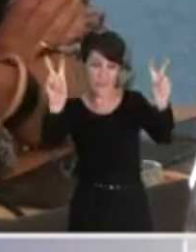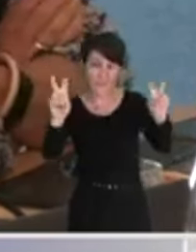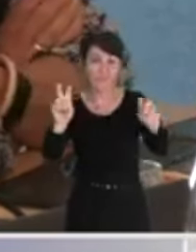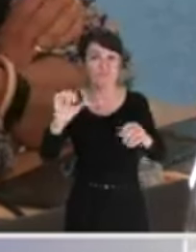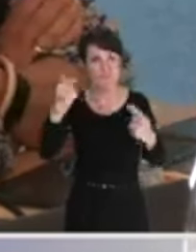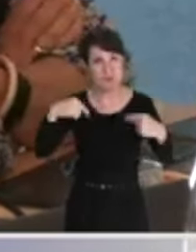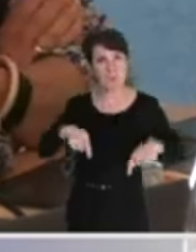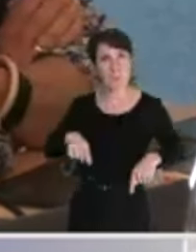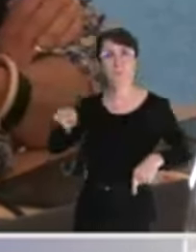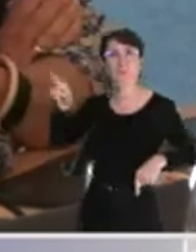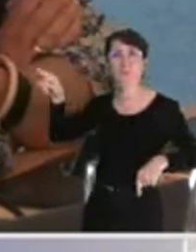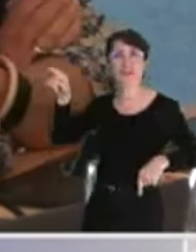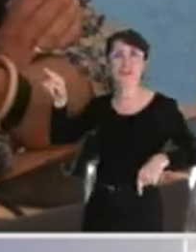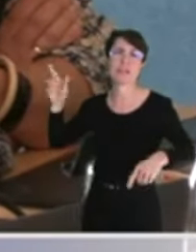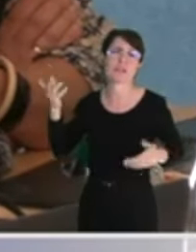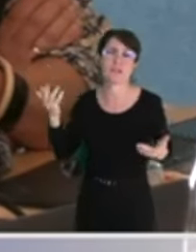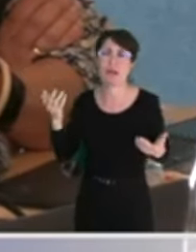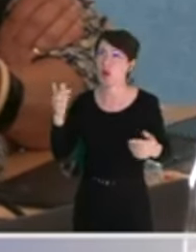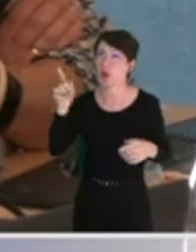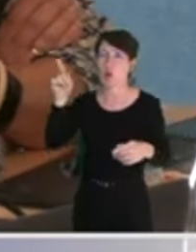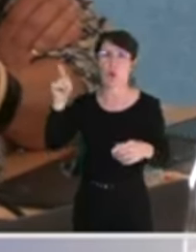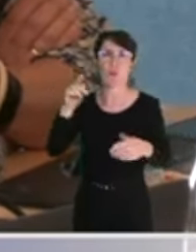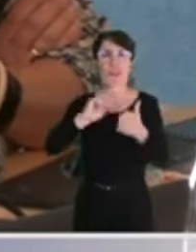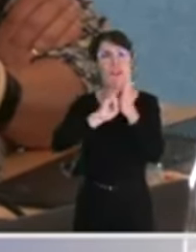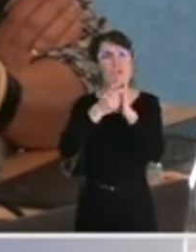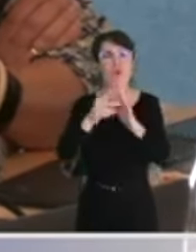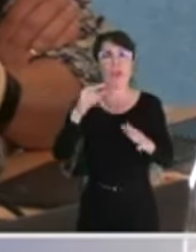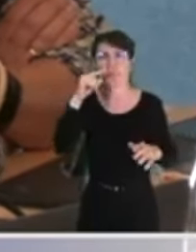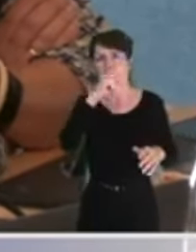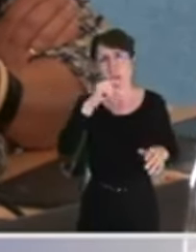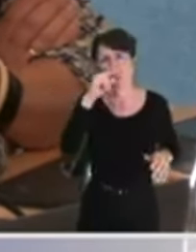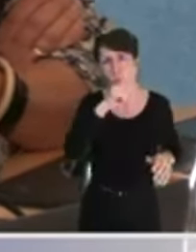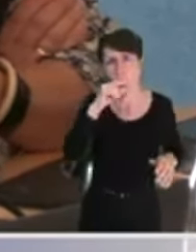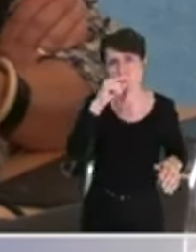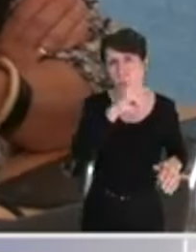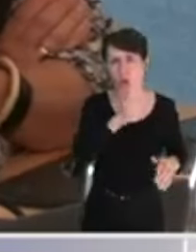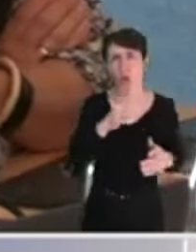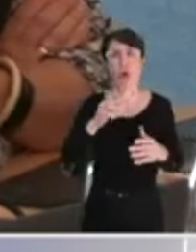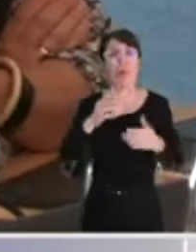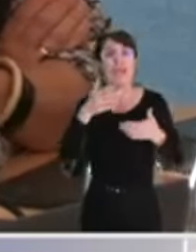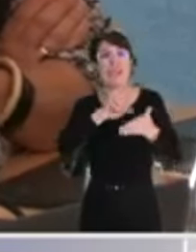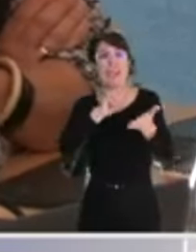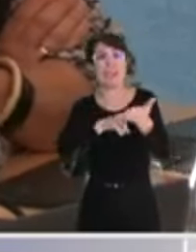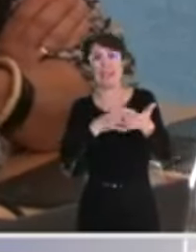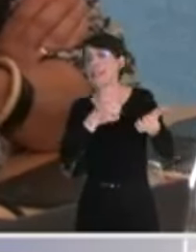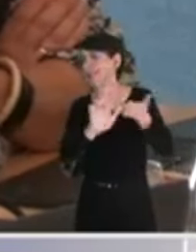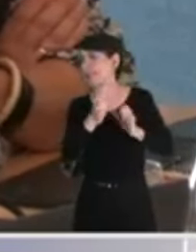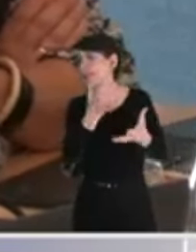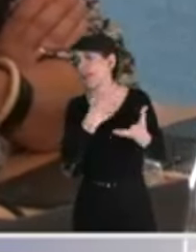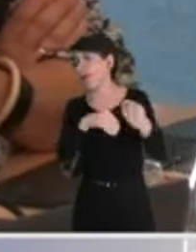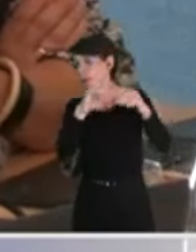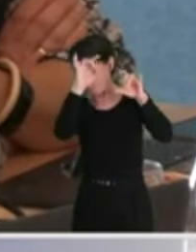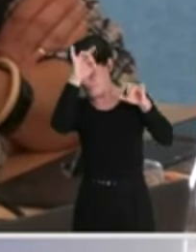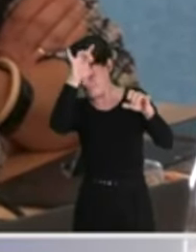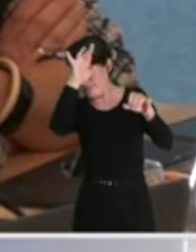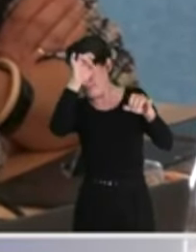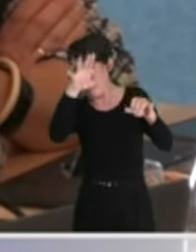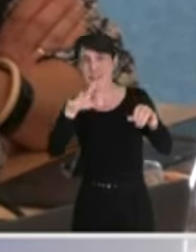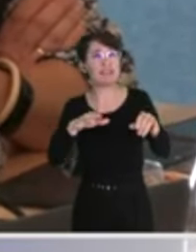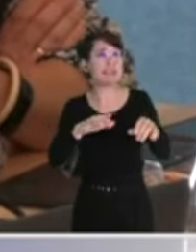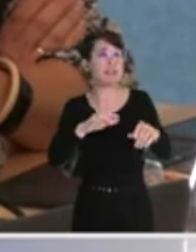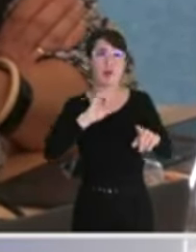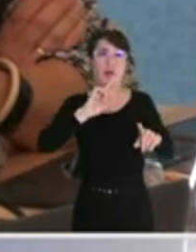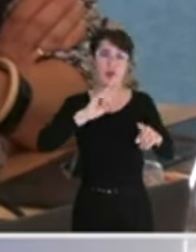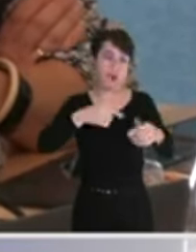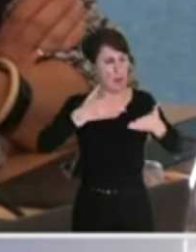un vocabulaire trompeur, vous lui reprochez un déni des réalités et vous lui reprochez une méthode qui impose des mesures sans concertation.